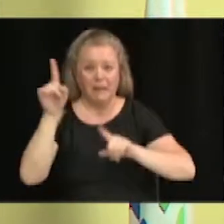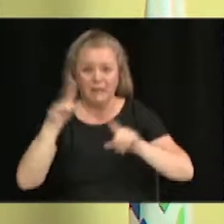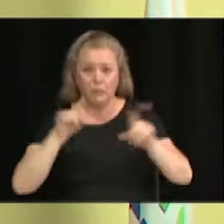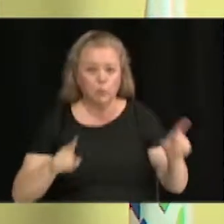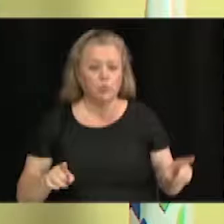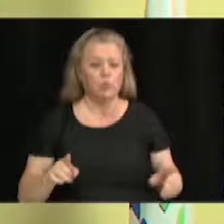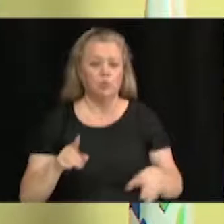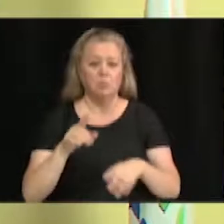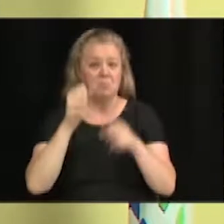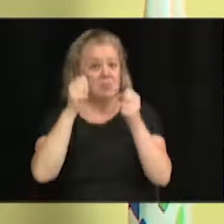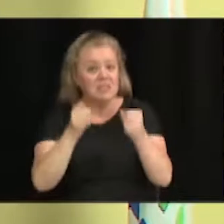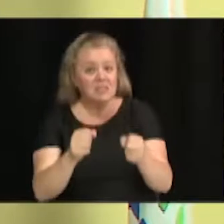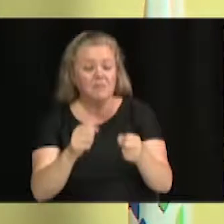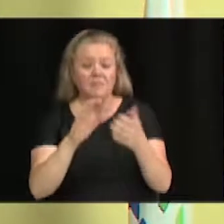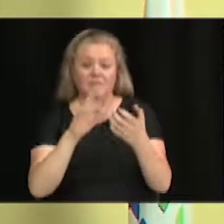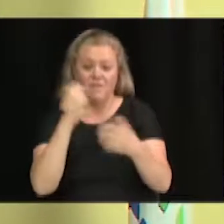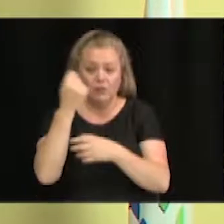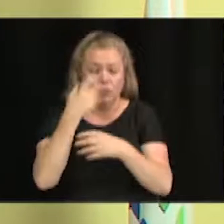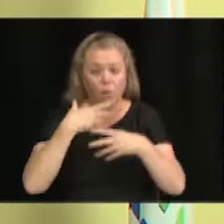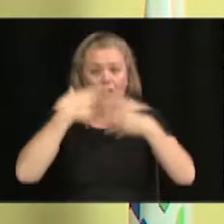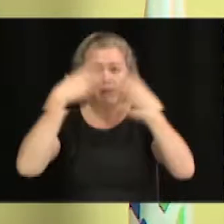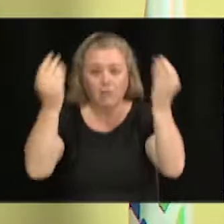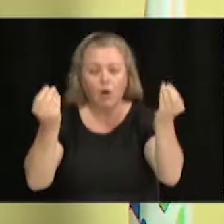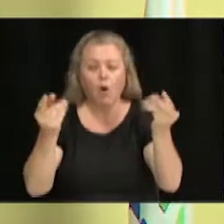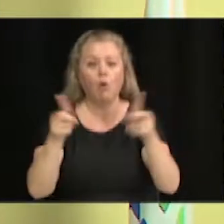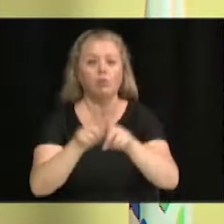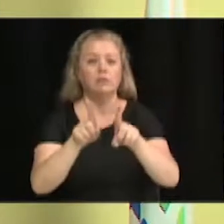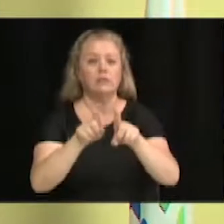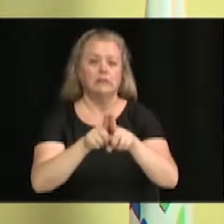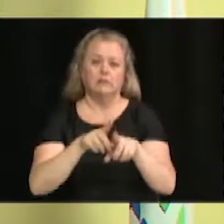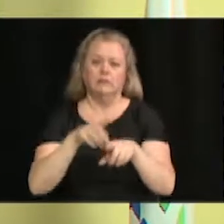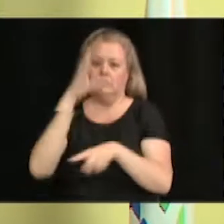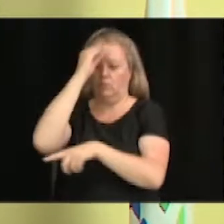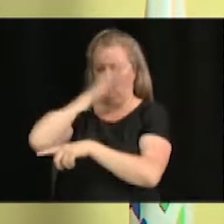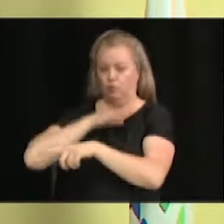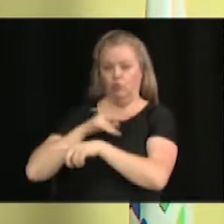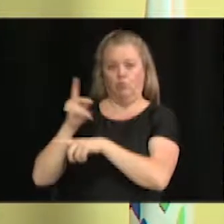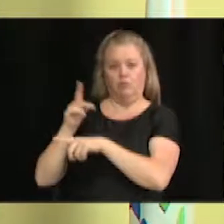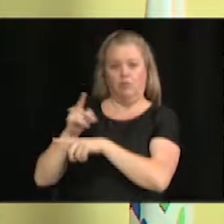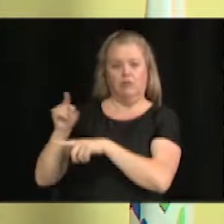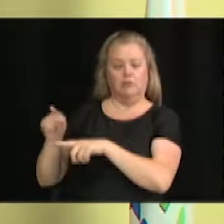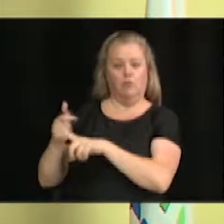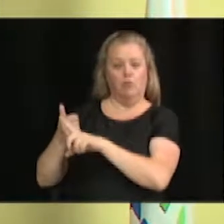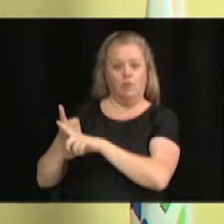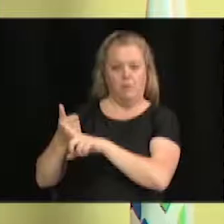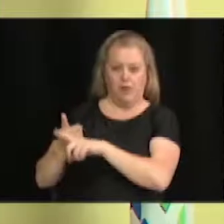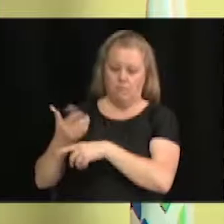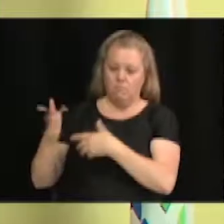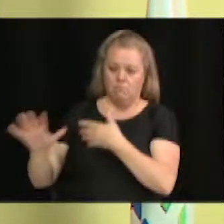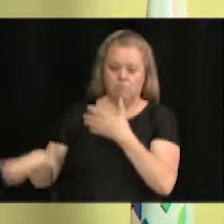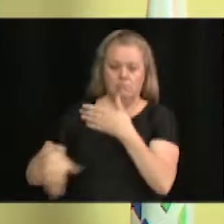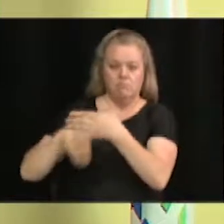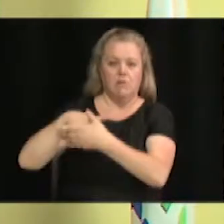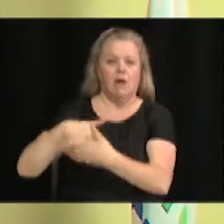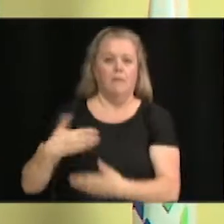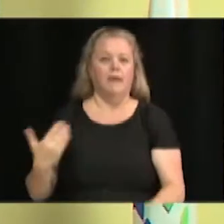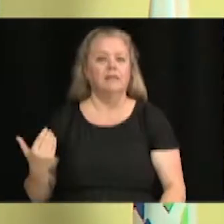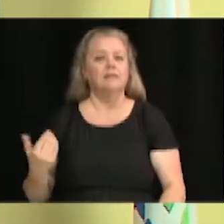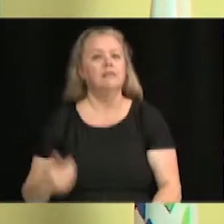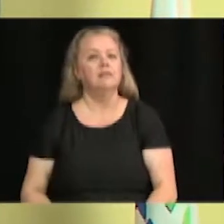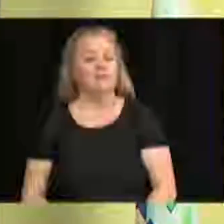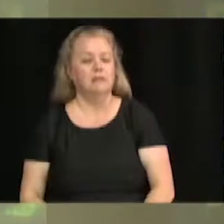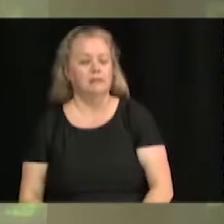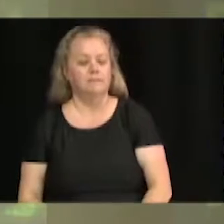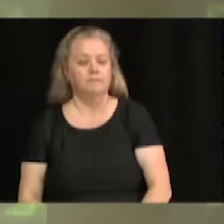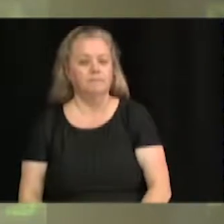'extérieur du territoire de Victoriaville. Donc, j'ai M. Poisson et tous mes autres collègues, d'ailleurs, qui se succèdent pour occuper le poste de